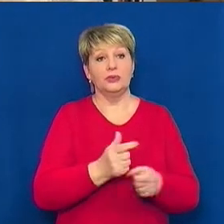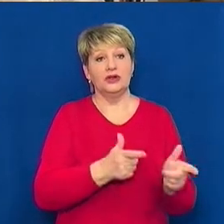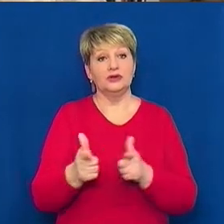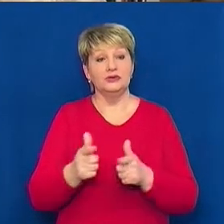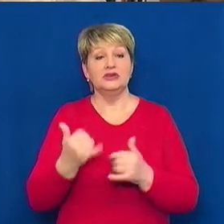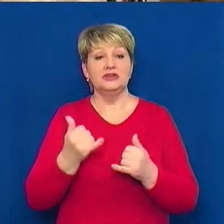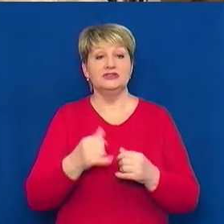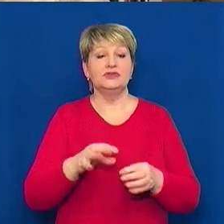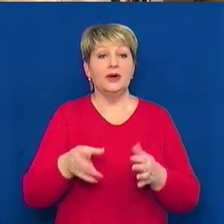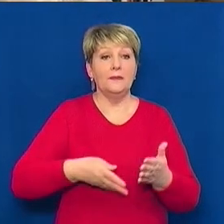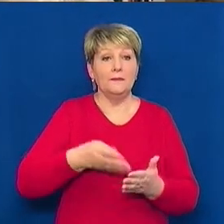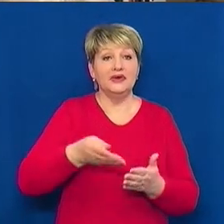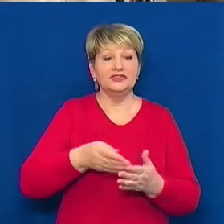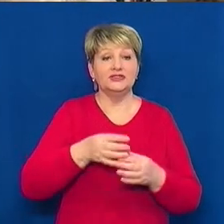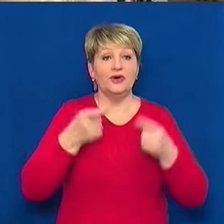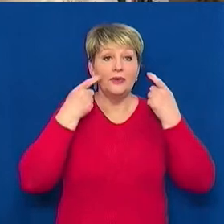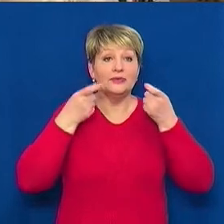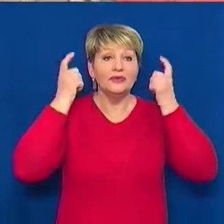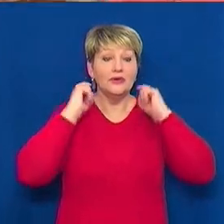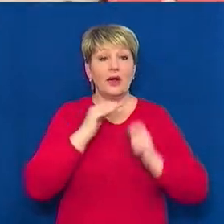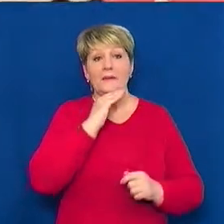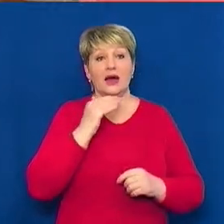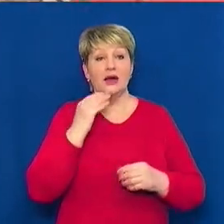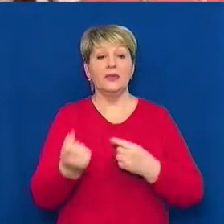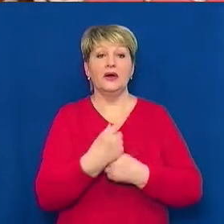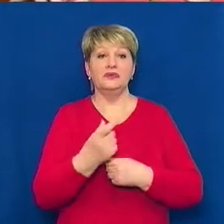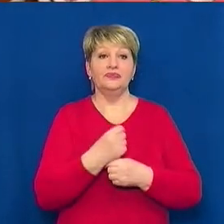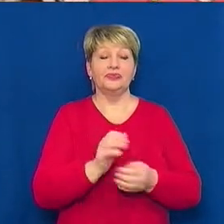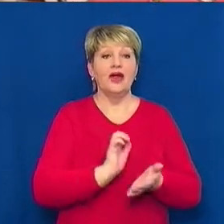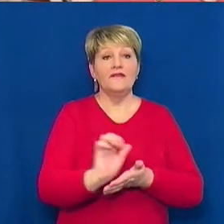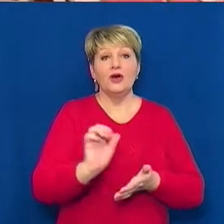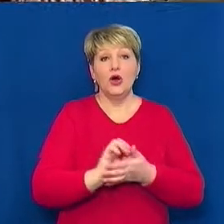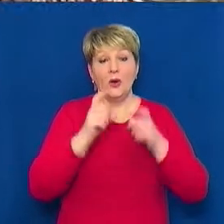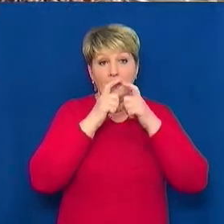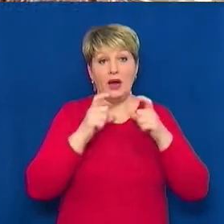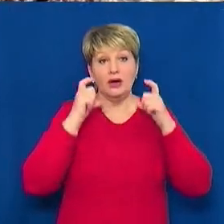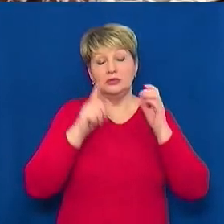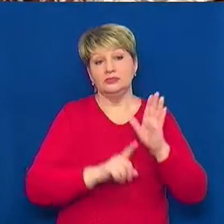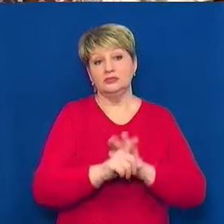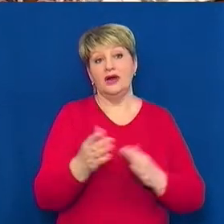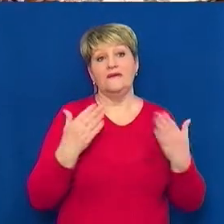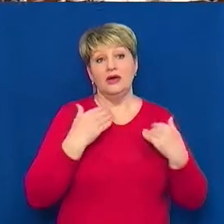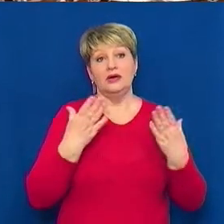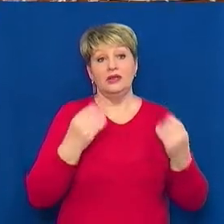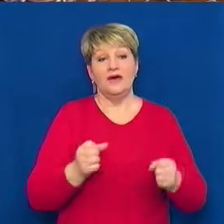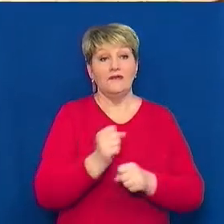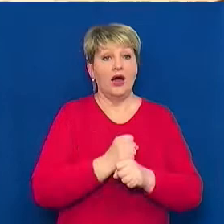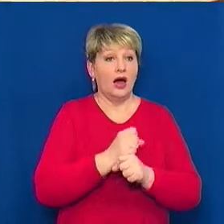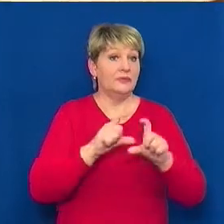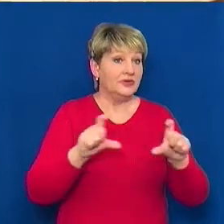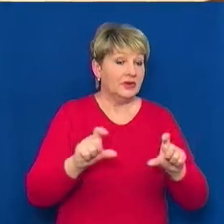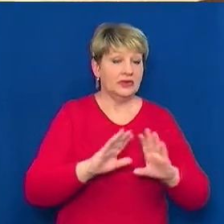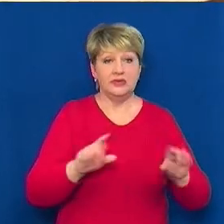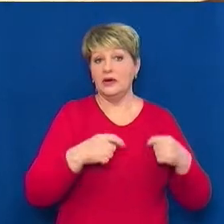хвостики, щоб до вечора були готові, бо дуже багато замовлень. Виготовляти маски жінка почала на вихідних. Каже, в аптеці гнині не продають, тому